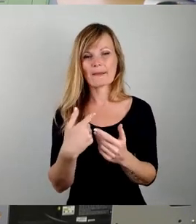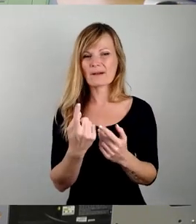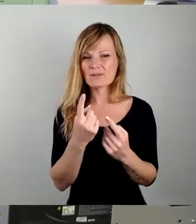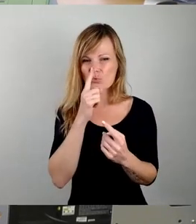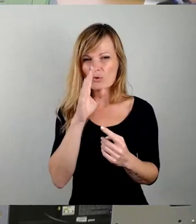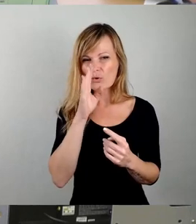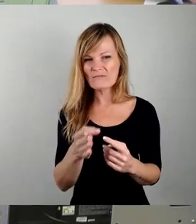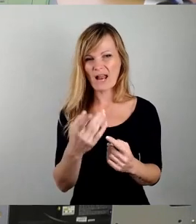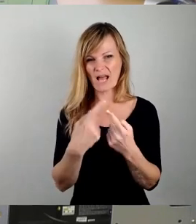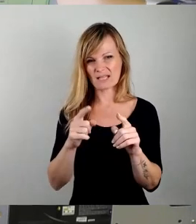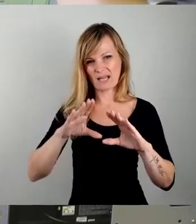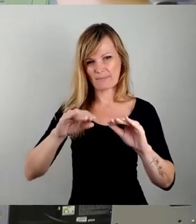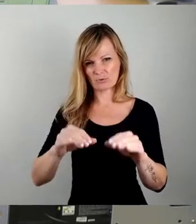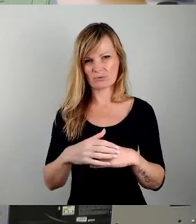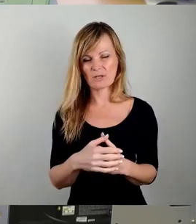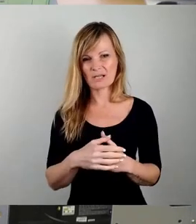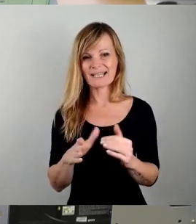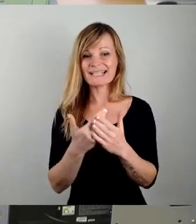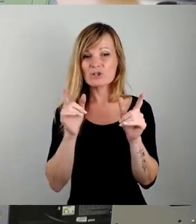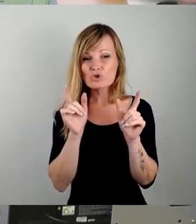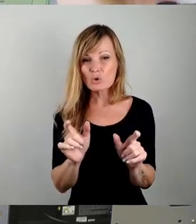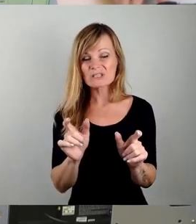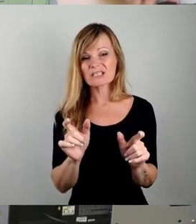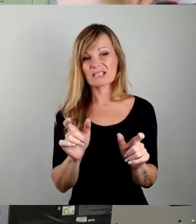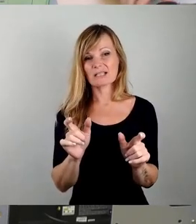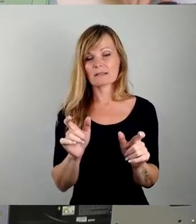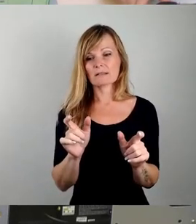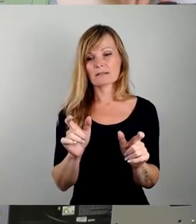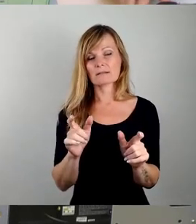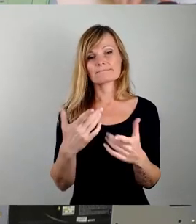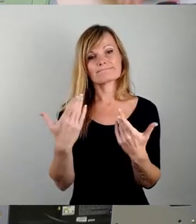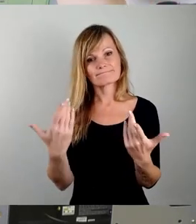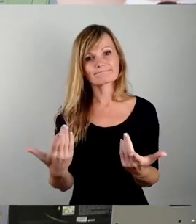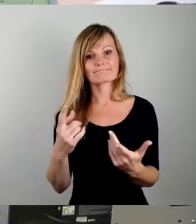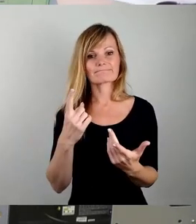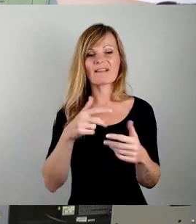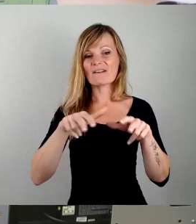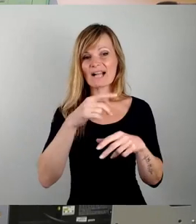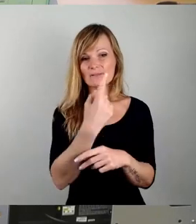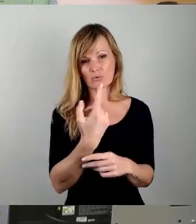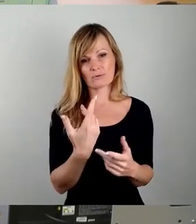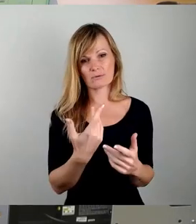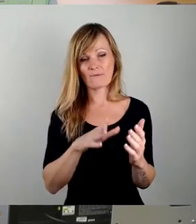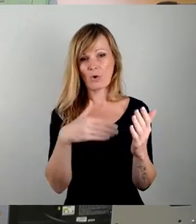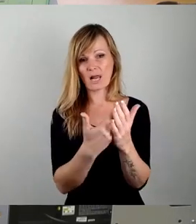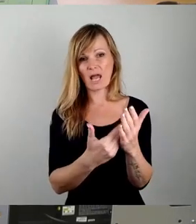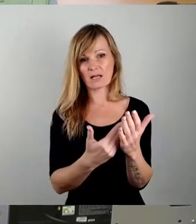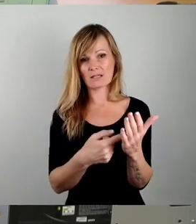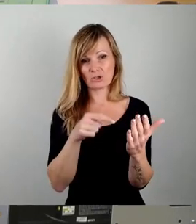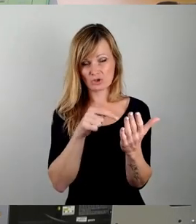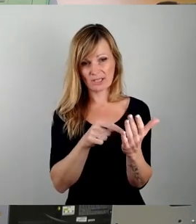ist sowohl der absolute Schutz als auch im Prinzip die ermächtigende Verwaltung hier, wie sie in der Vorlage ja mal angeregt war,